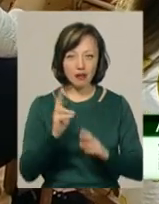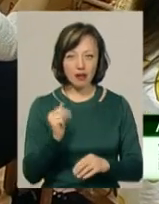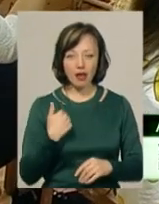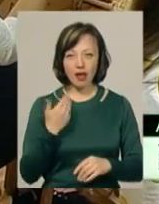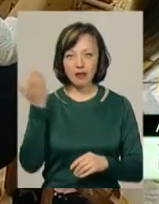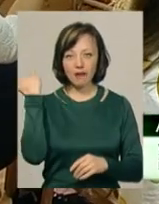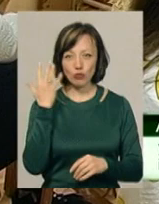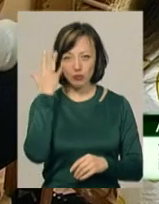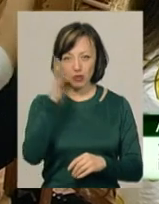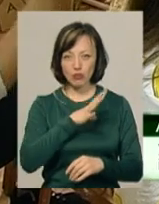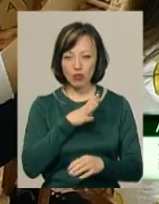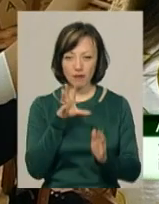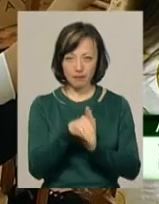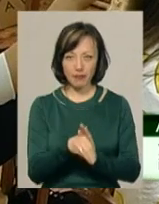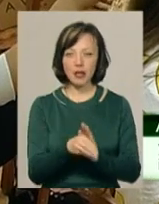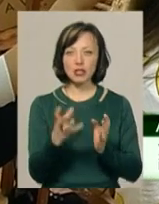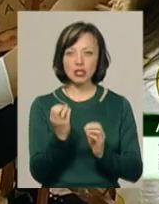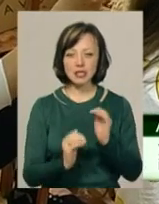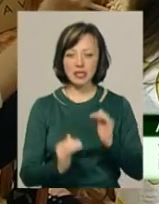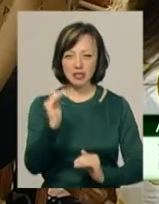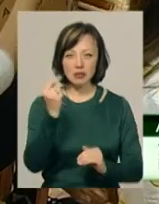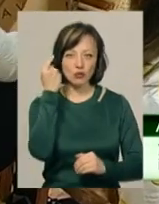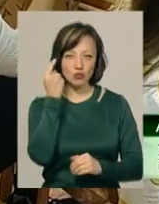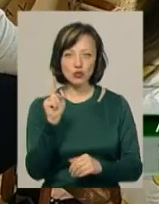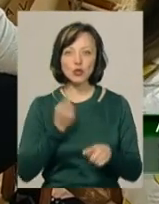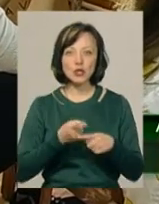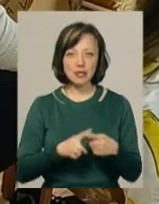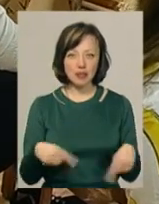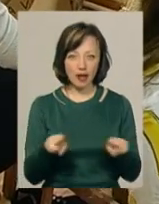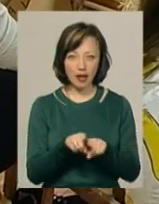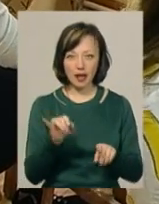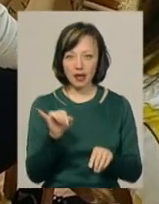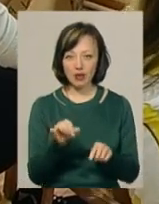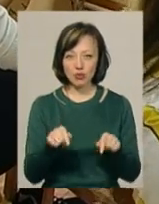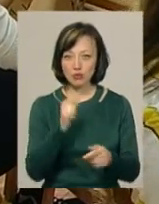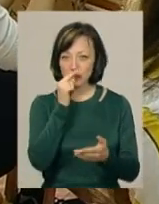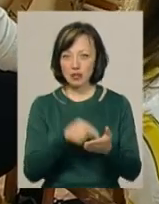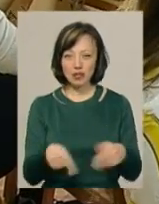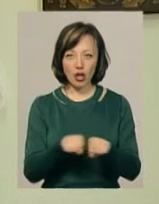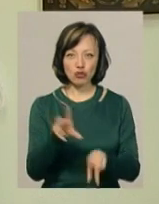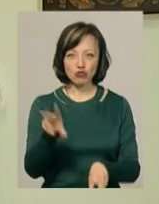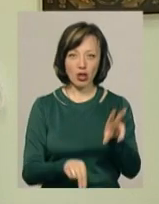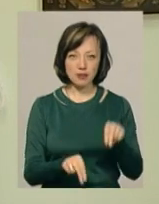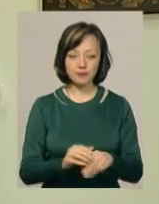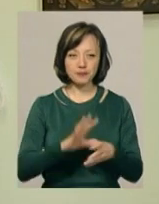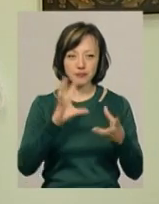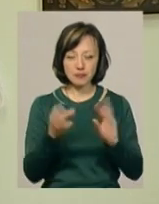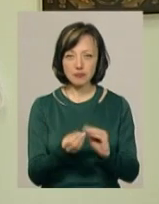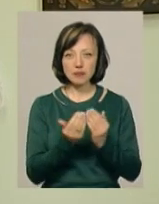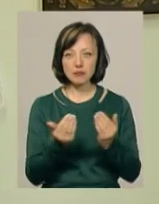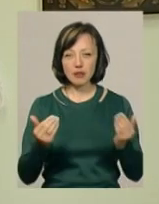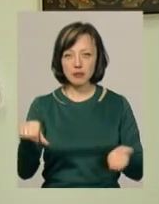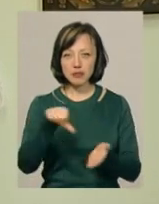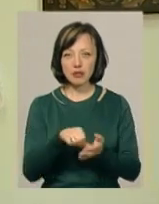мріяла бути в іконописі, ще з дитинства, і думала, ось, що це таке, і тут випав такий шанс. Загалом в експозиції